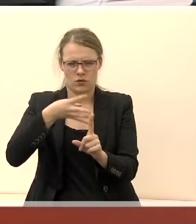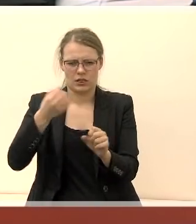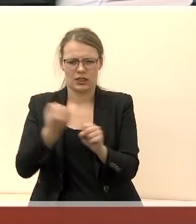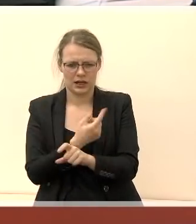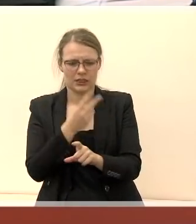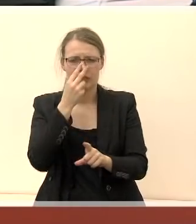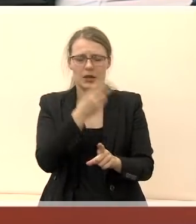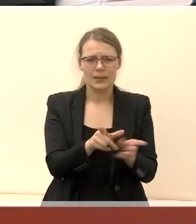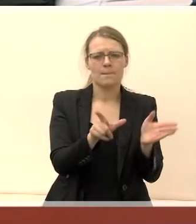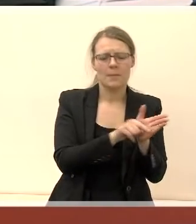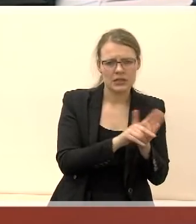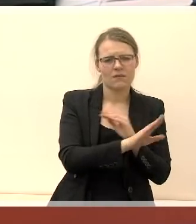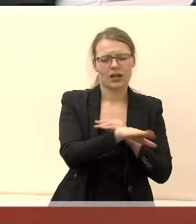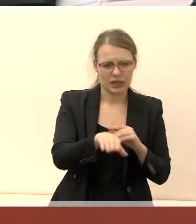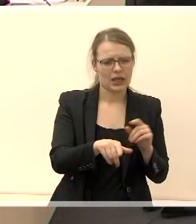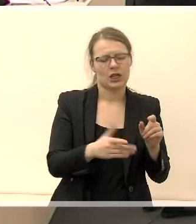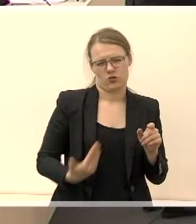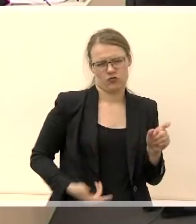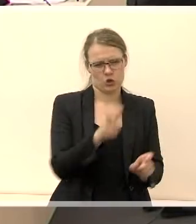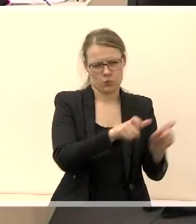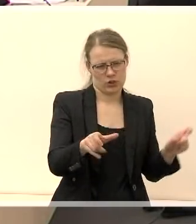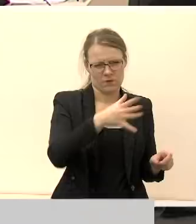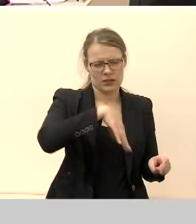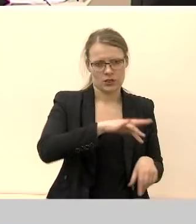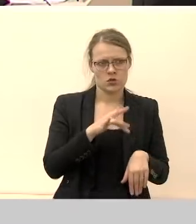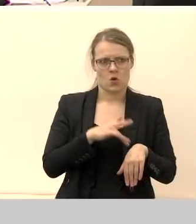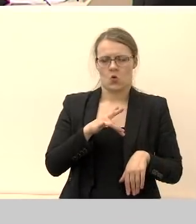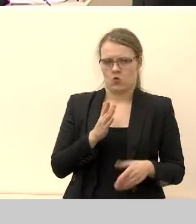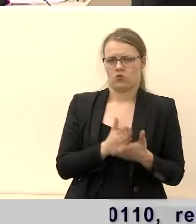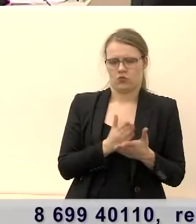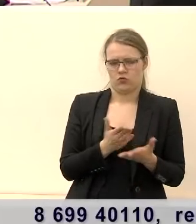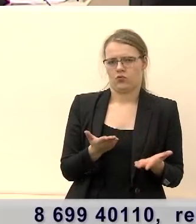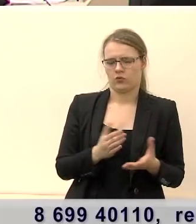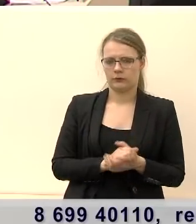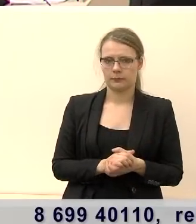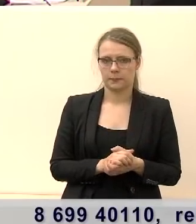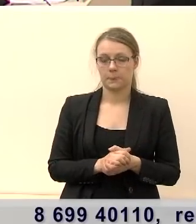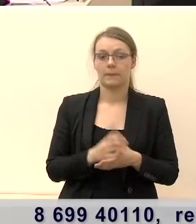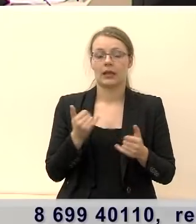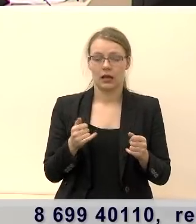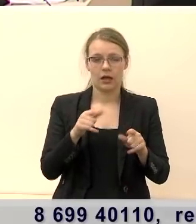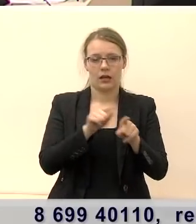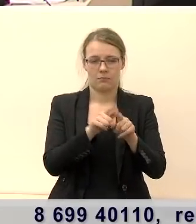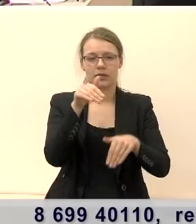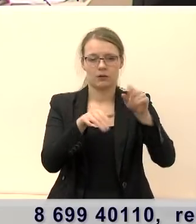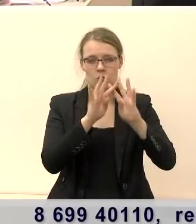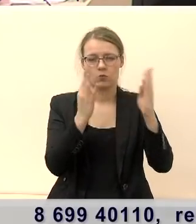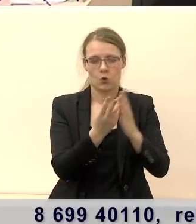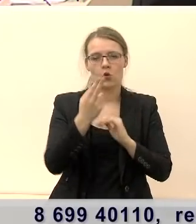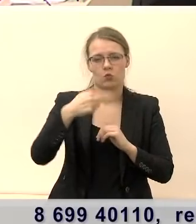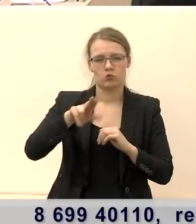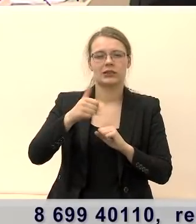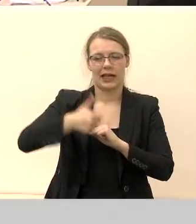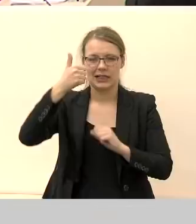pensinikam, vaikam ir čia gyvenantim. Ir visuomeninis rinkimų komitetas už gerasnę ateitį Marijampolė ir